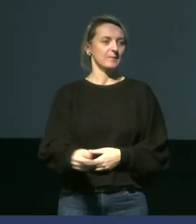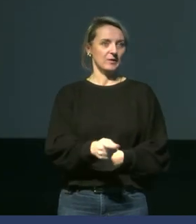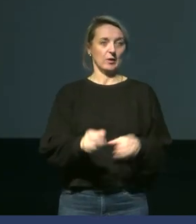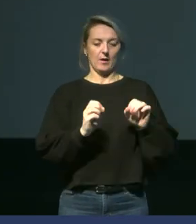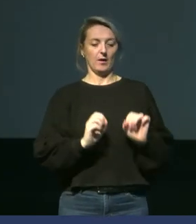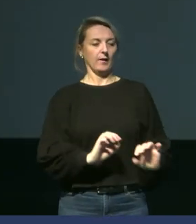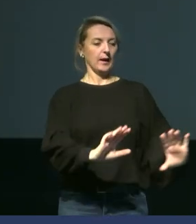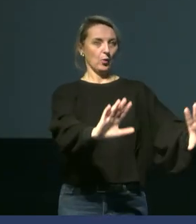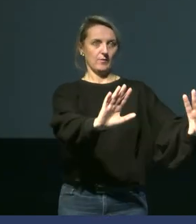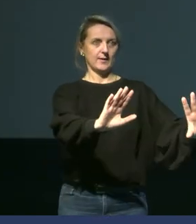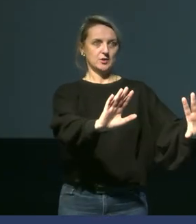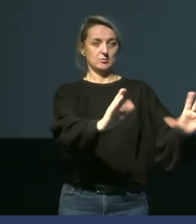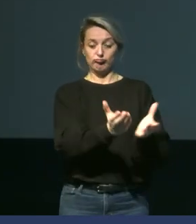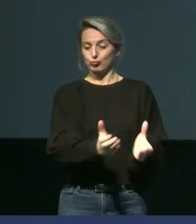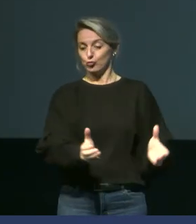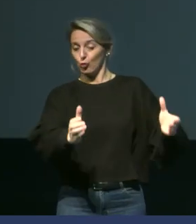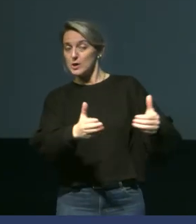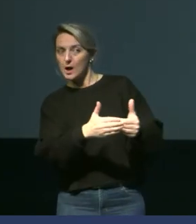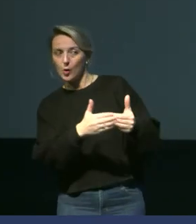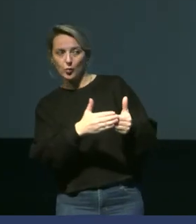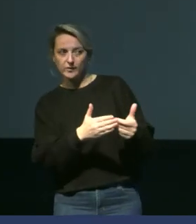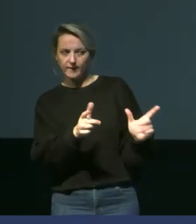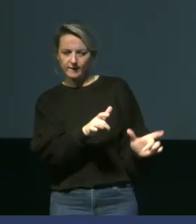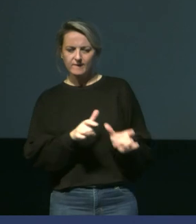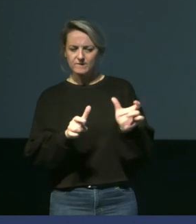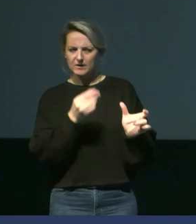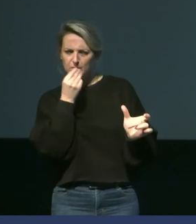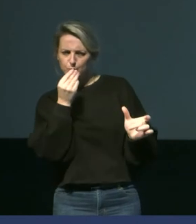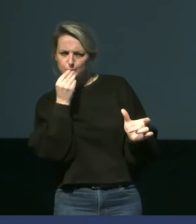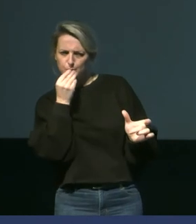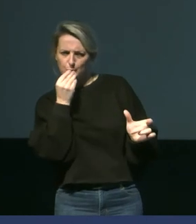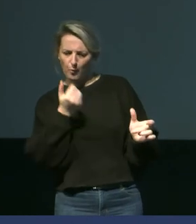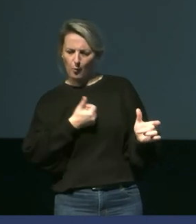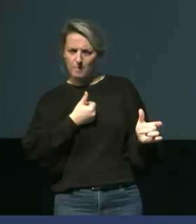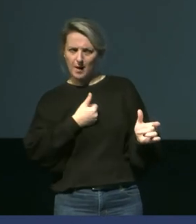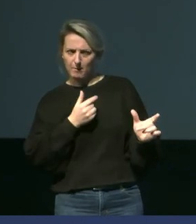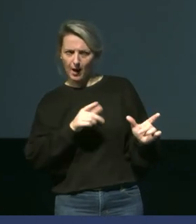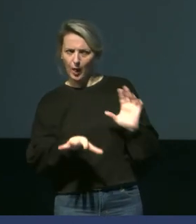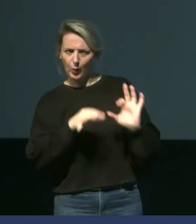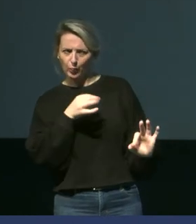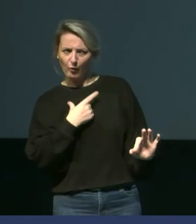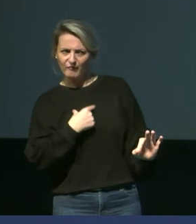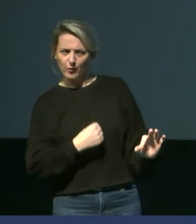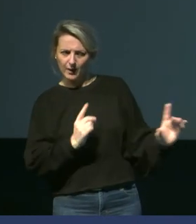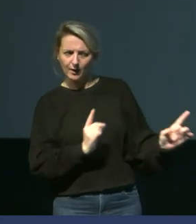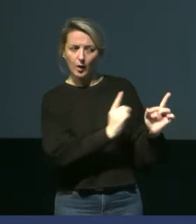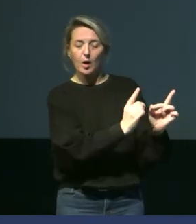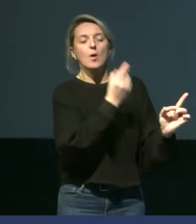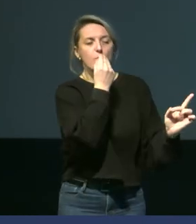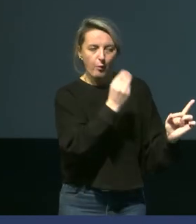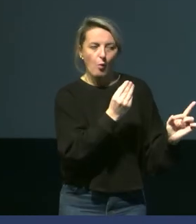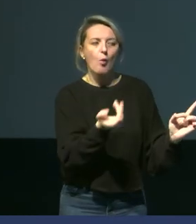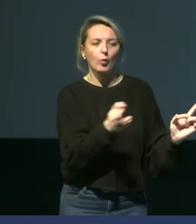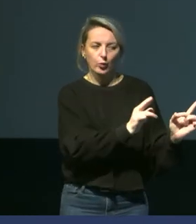relâche tout le monde sur le nid. On s'assure que ici, mon mâle du nid numéro 2 a bien retrouvé sa femelle du nid numéro 2. Tout va bien,